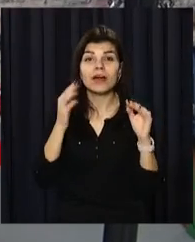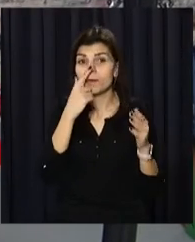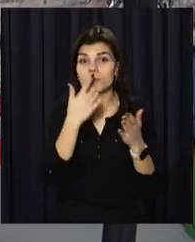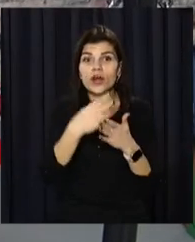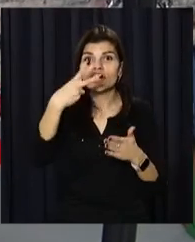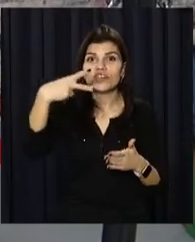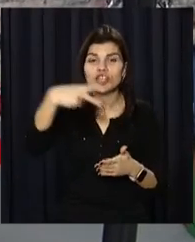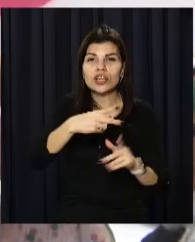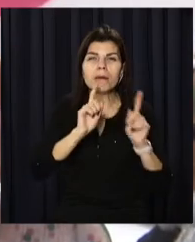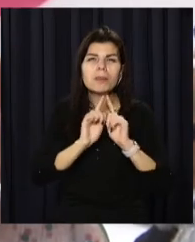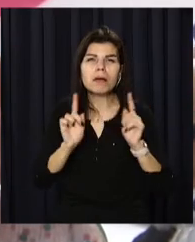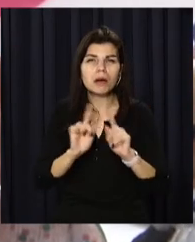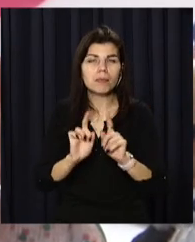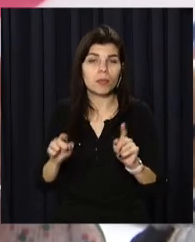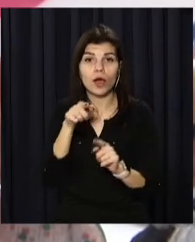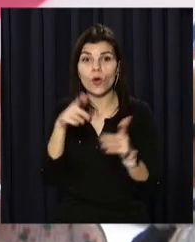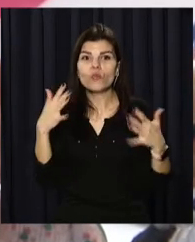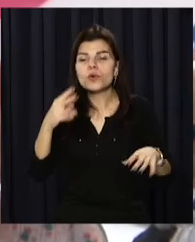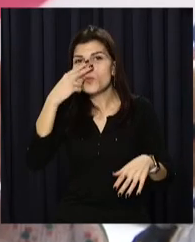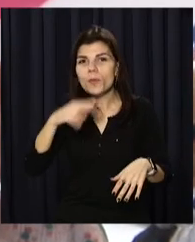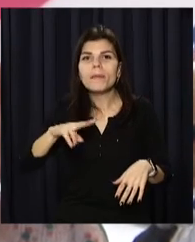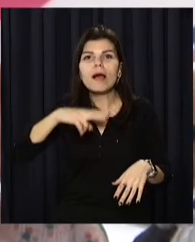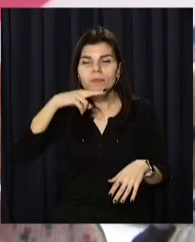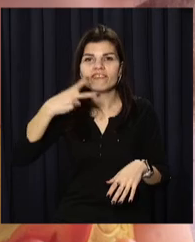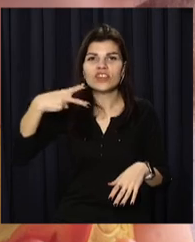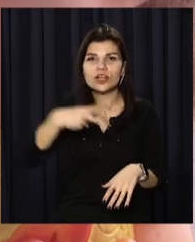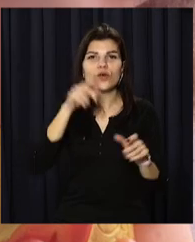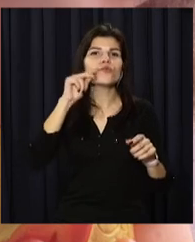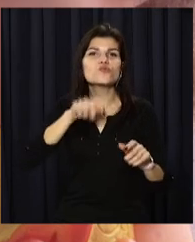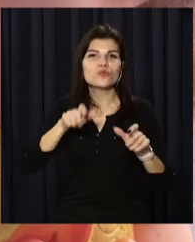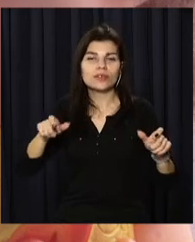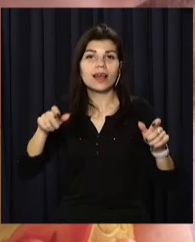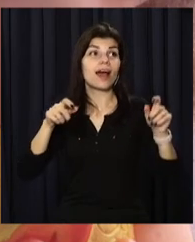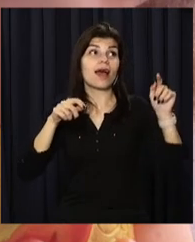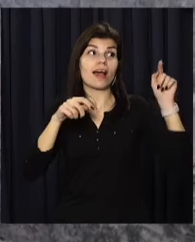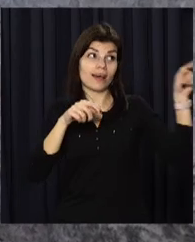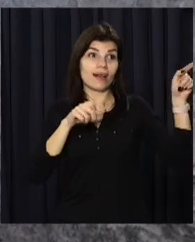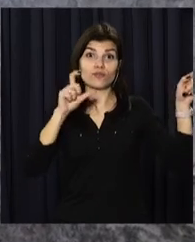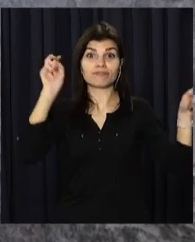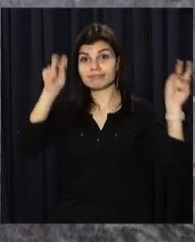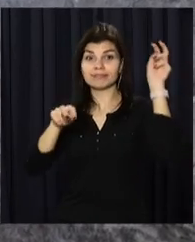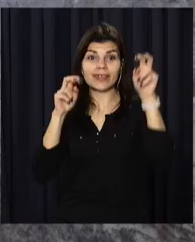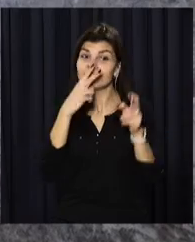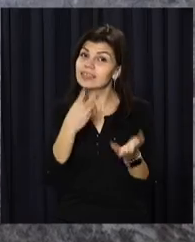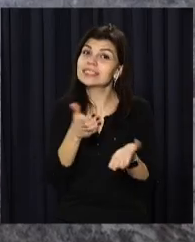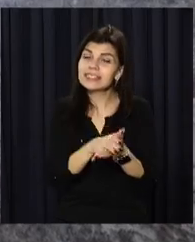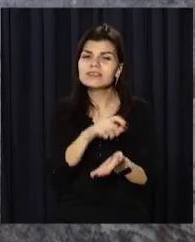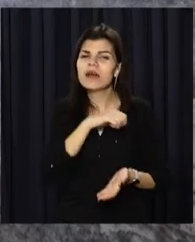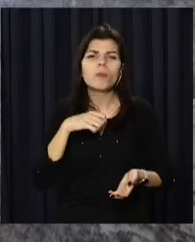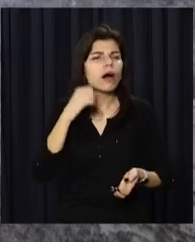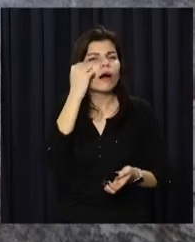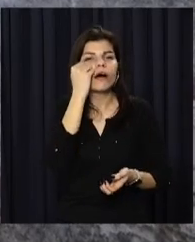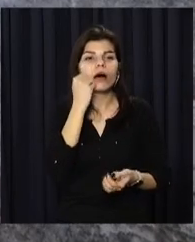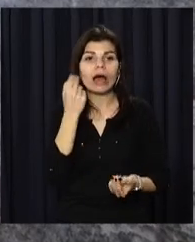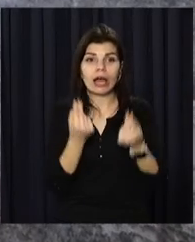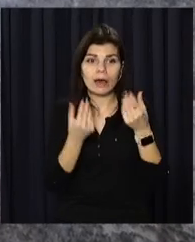дві тисячі екземплярів. Їх вже побачили дві тисячі українців з різних куточків країни. Знайомтеся, найстаріша м